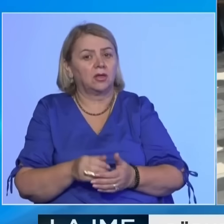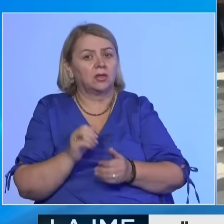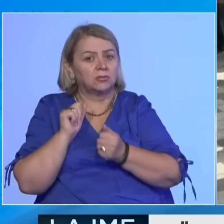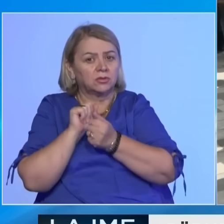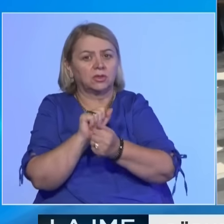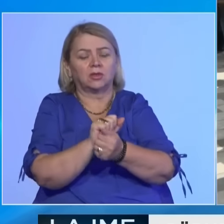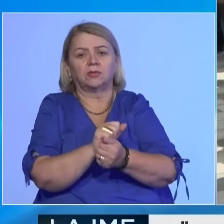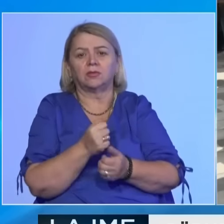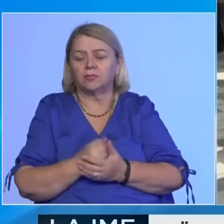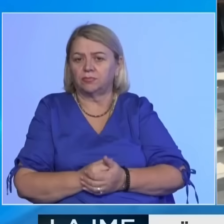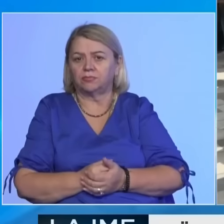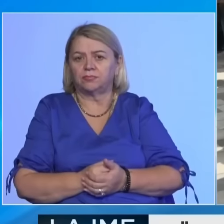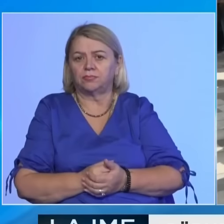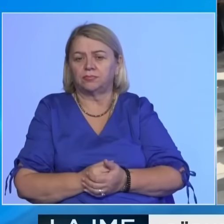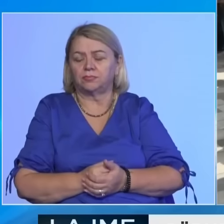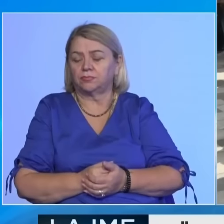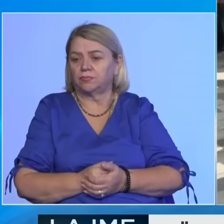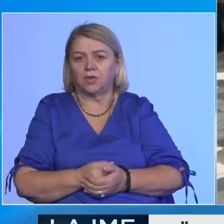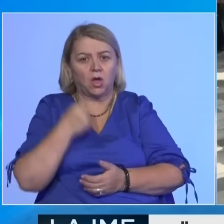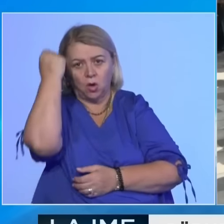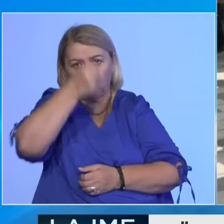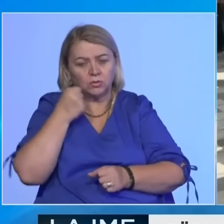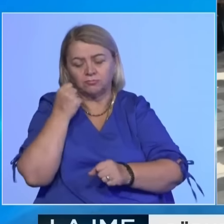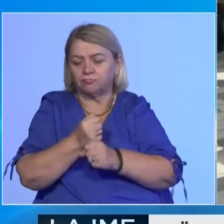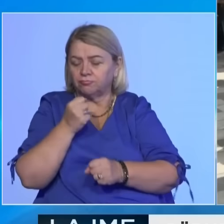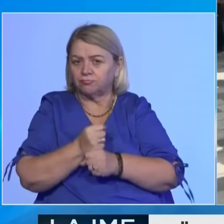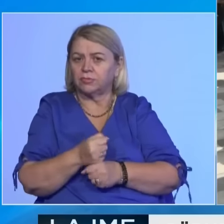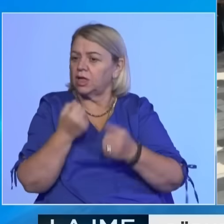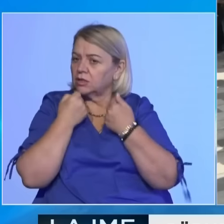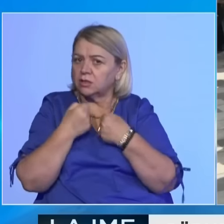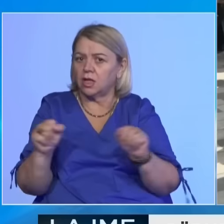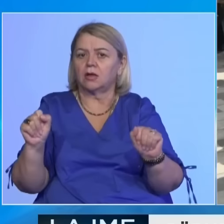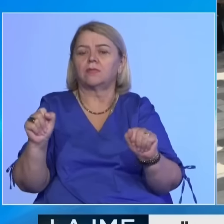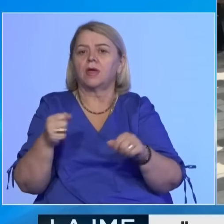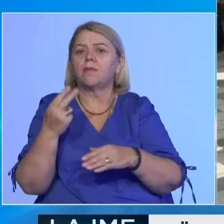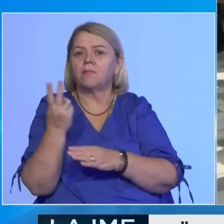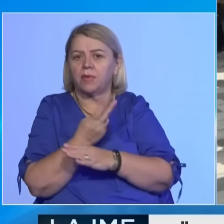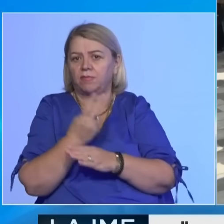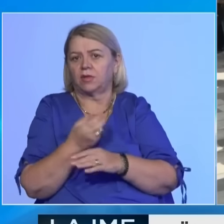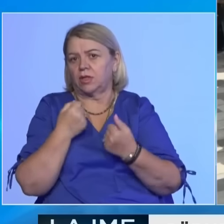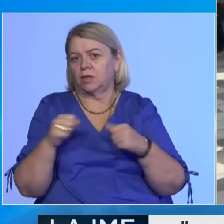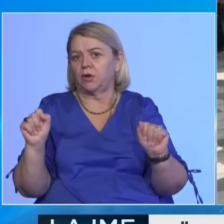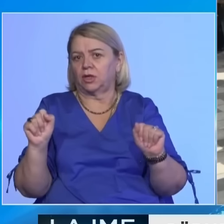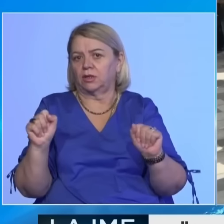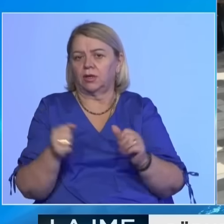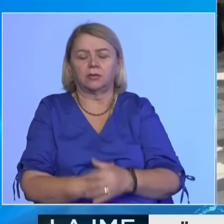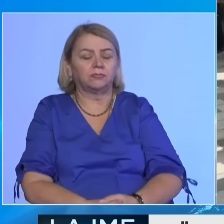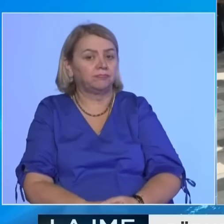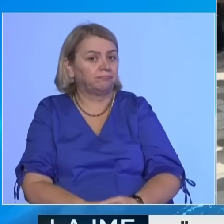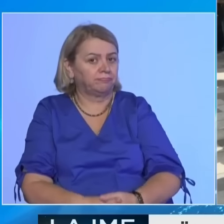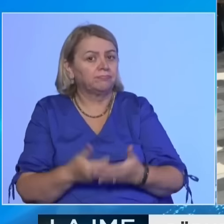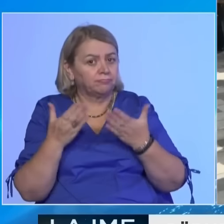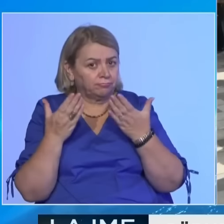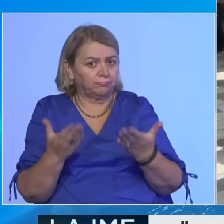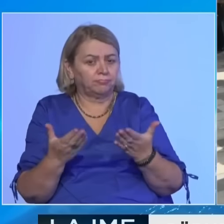ajtunojt dere në vdekje, për Kosovën, të lirë, të pavarur dhe demokratike. Prandaj